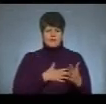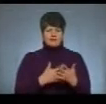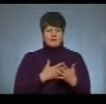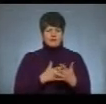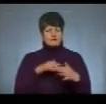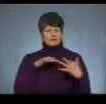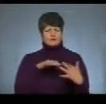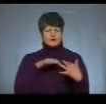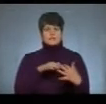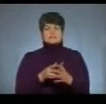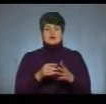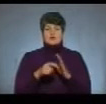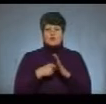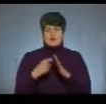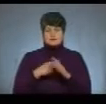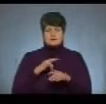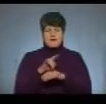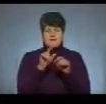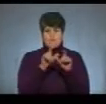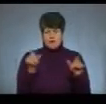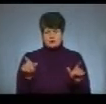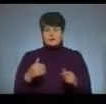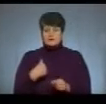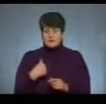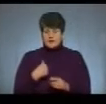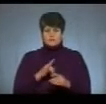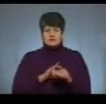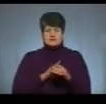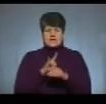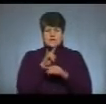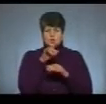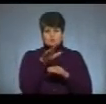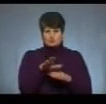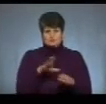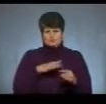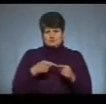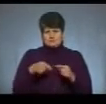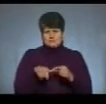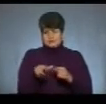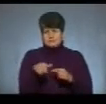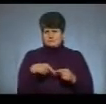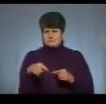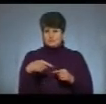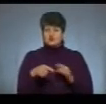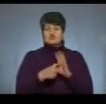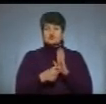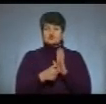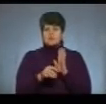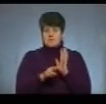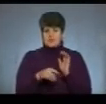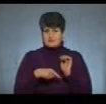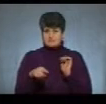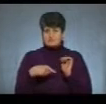аеропорт. Нам до злітної смуги від наших позицій це було 600 метрів. Ми відпрацьовували